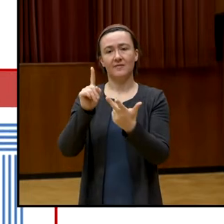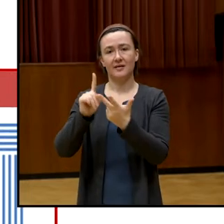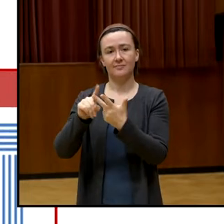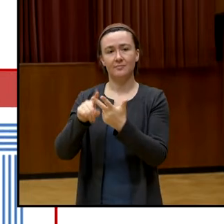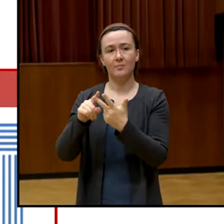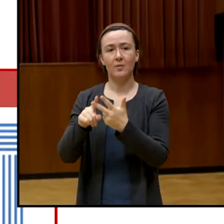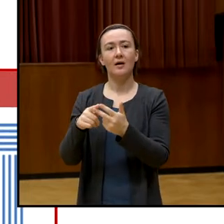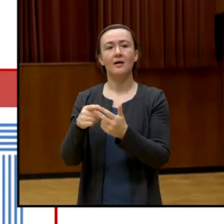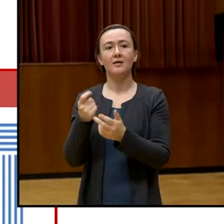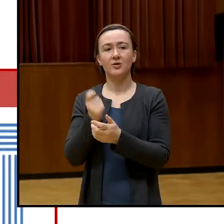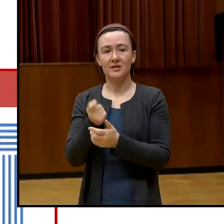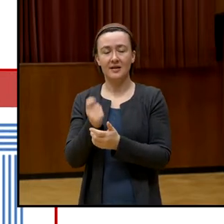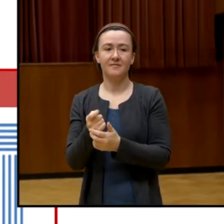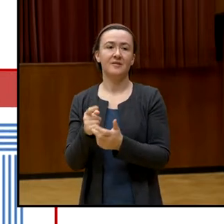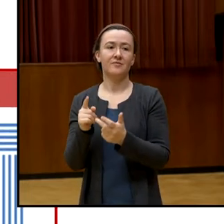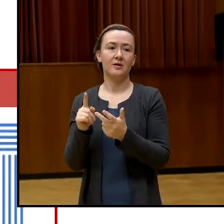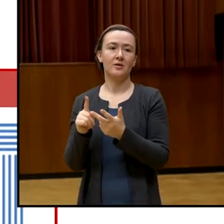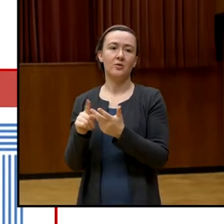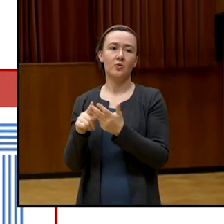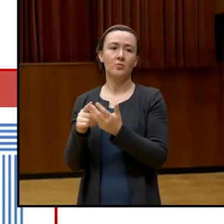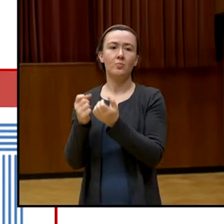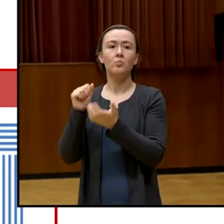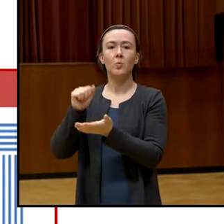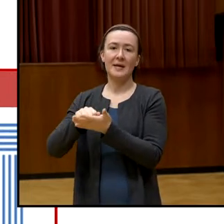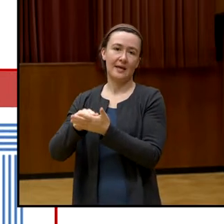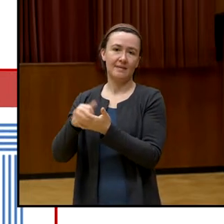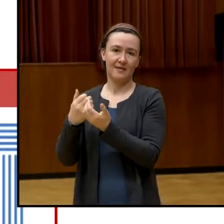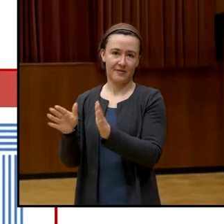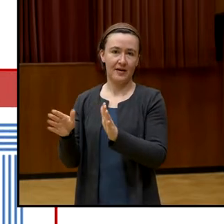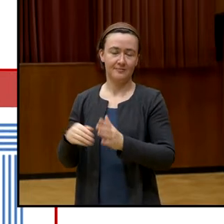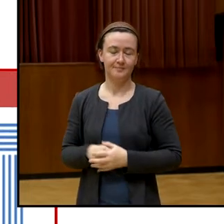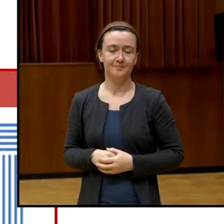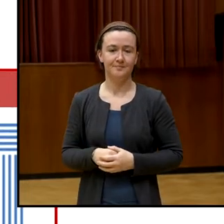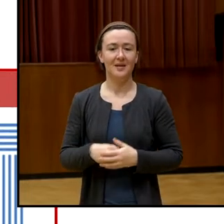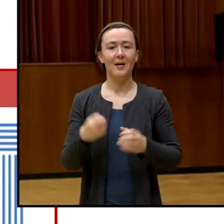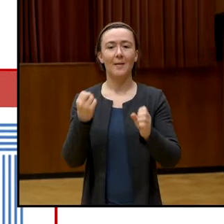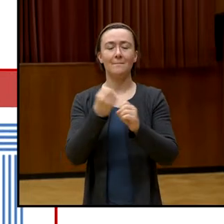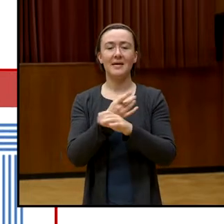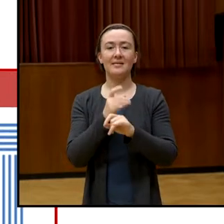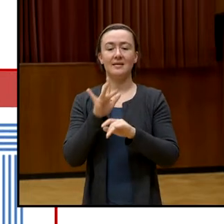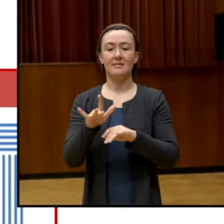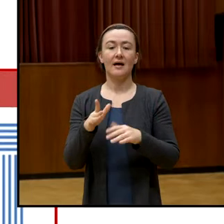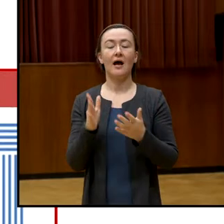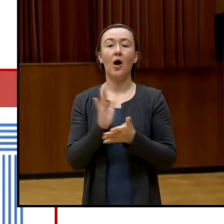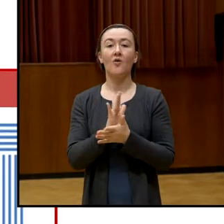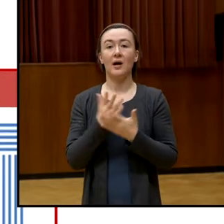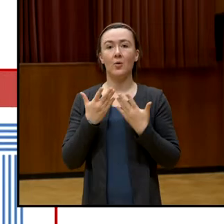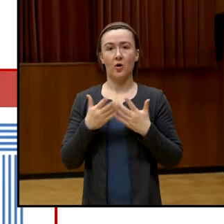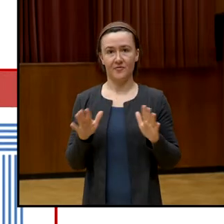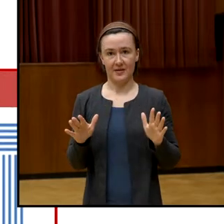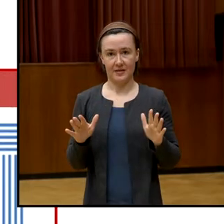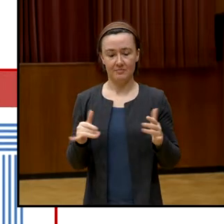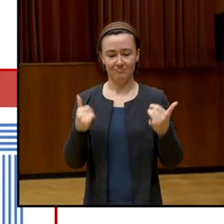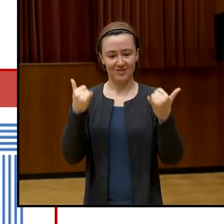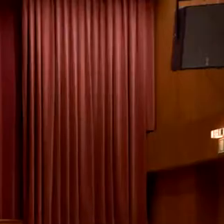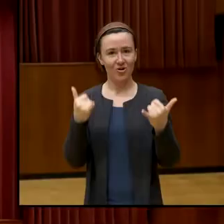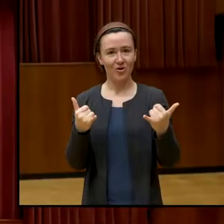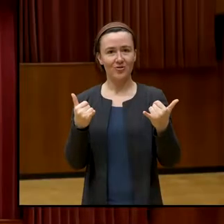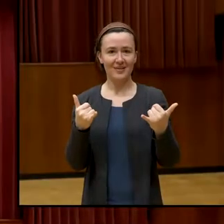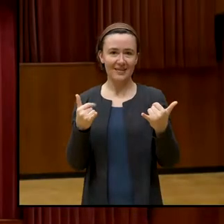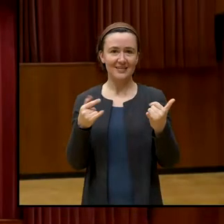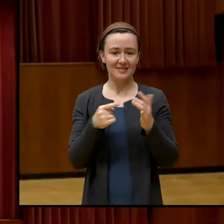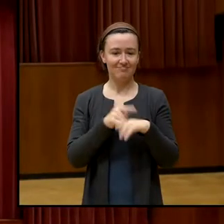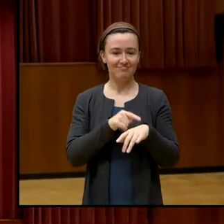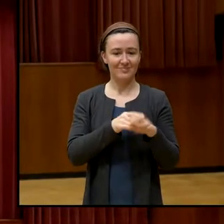Und die Medien haben eine öffentliche Aufgabe. Und wir sind jetzt an dem Punkt dann gelangt, wo Medien ganz einfach